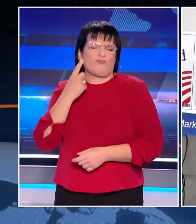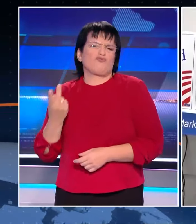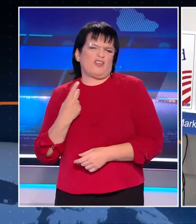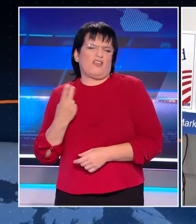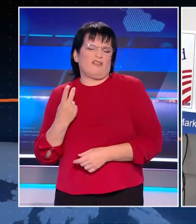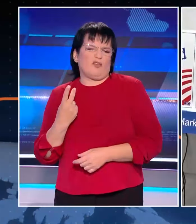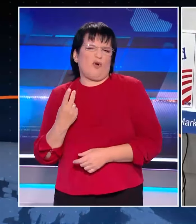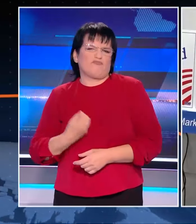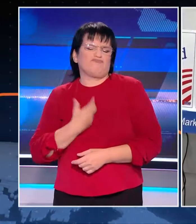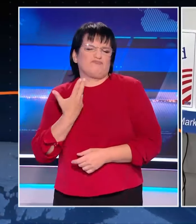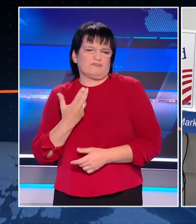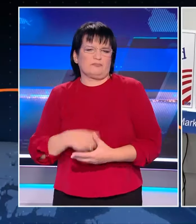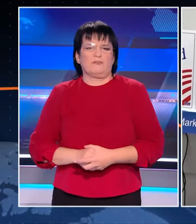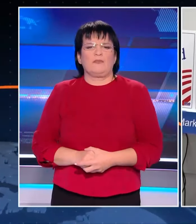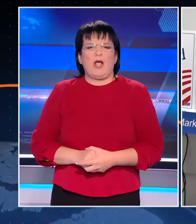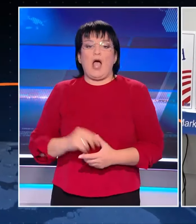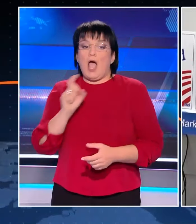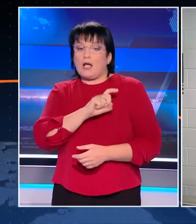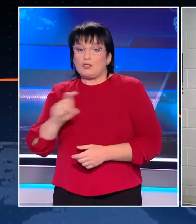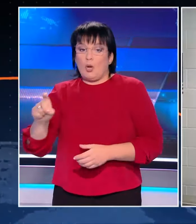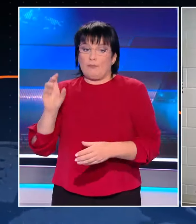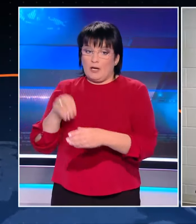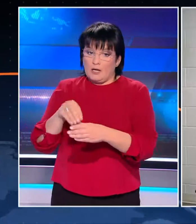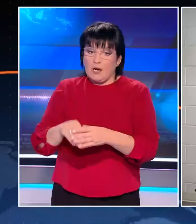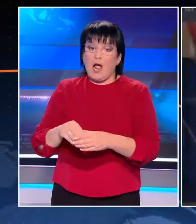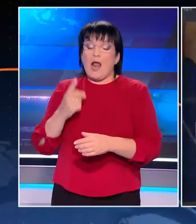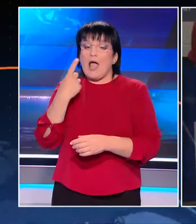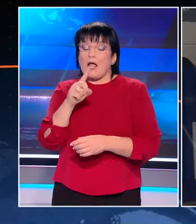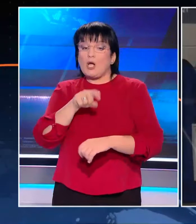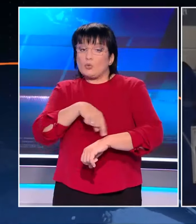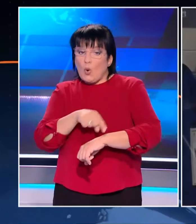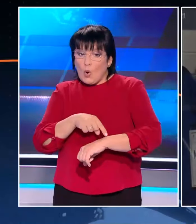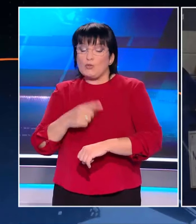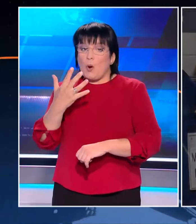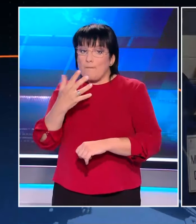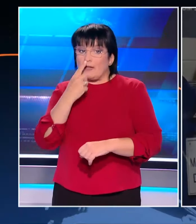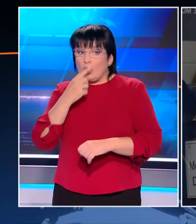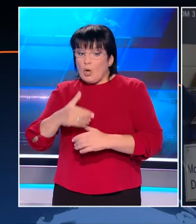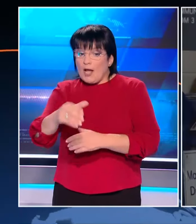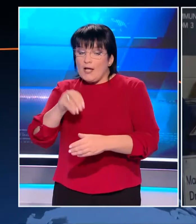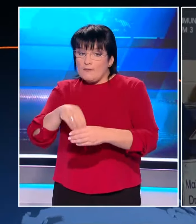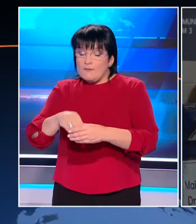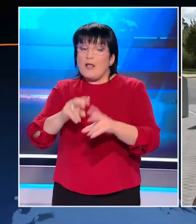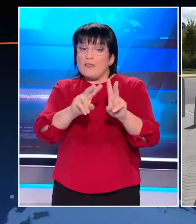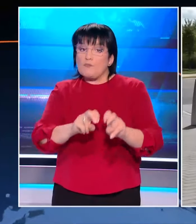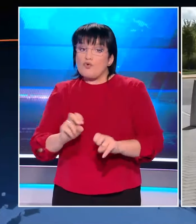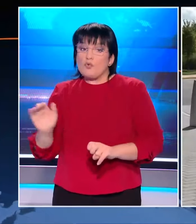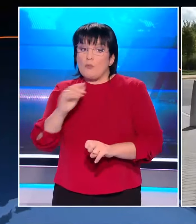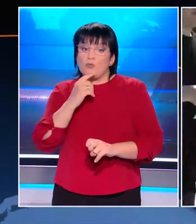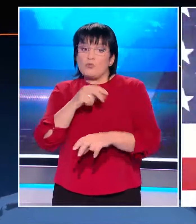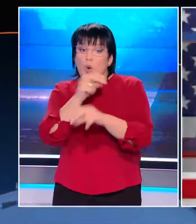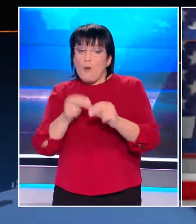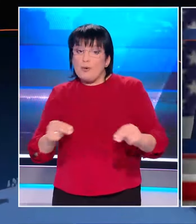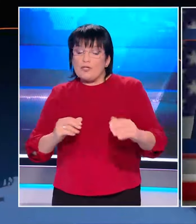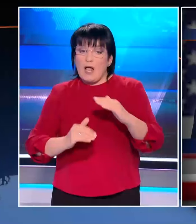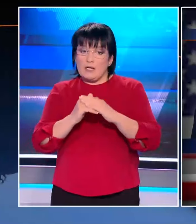Εκατομμύρια ψήφια έχουν κατατεύθει από νωρίς, ωστόσο έχουν μείνει λιγότερες από 100 ώρες για τη μήτρα των μαχών της 5ης Νοεμβρίου, με τις δημοσκοπήσεις να εμένουν σε ωριακά αποτελέσματα.